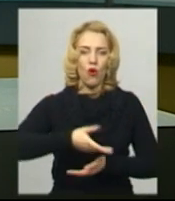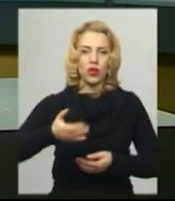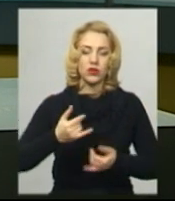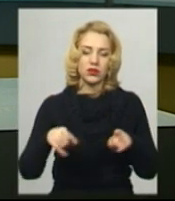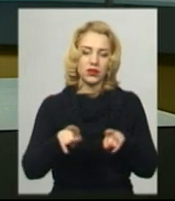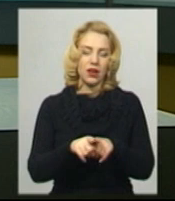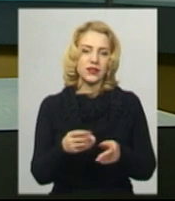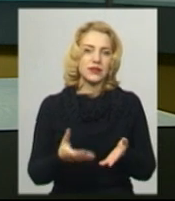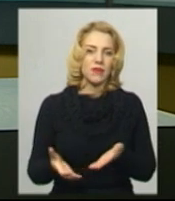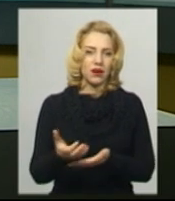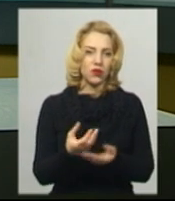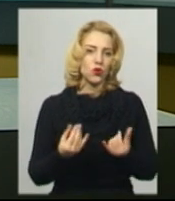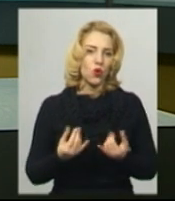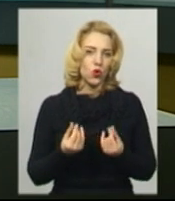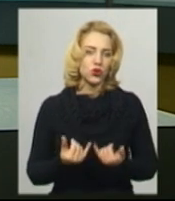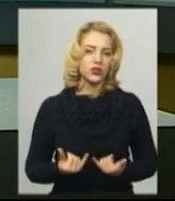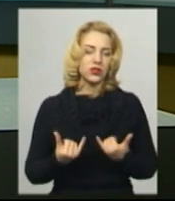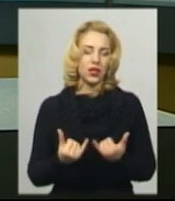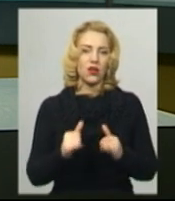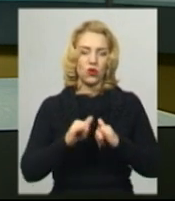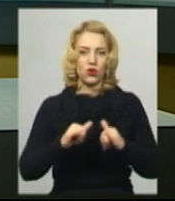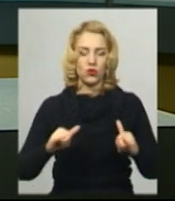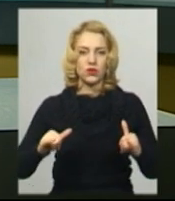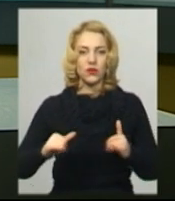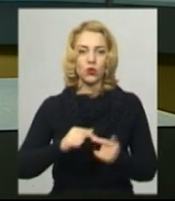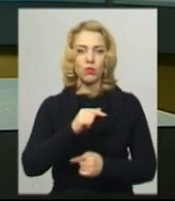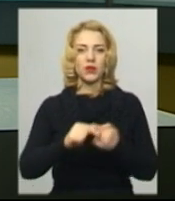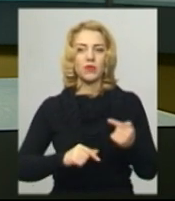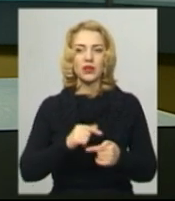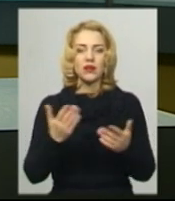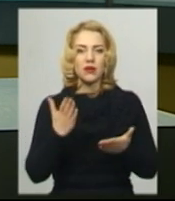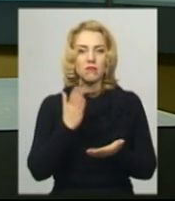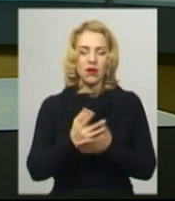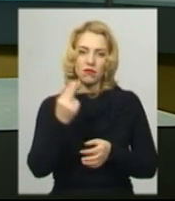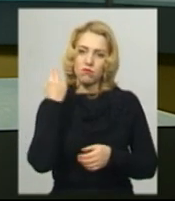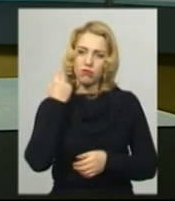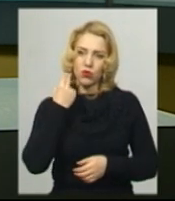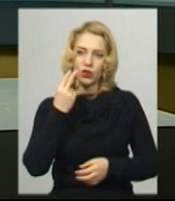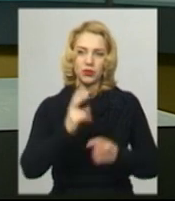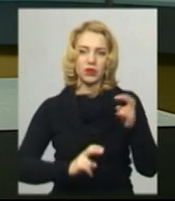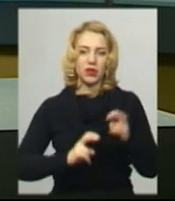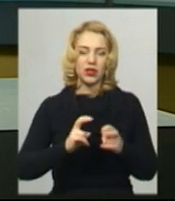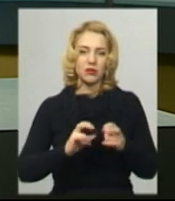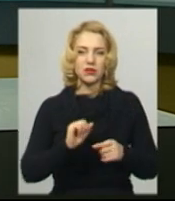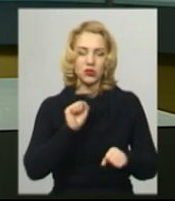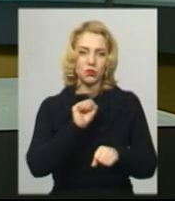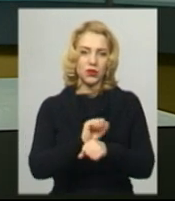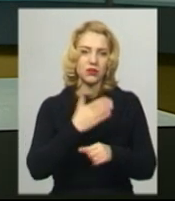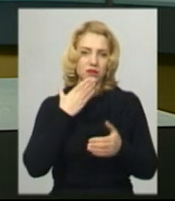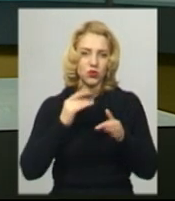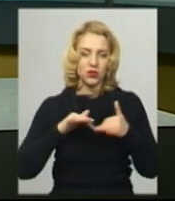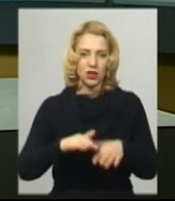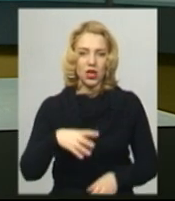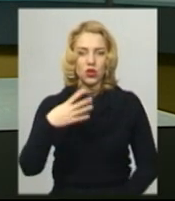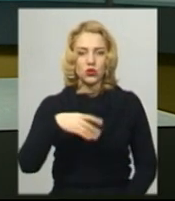розвиток підприємства, яке має борги в понад 200 тисяч гривень і призупинило виробничу діяльність 26 листопада. Відтоді майже